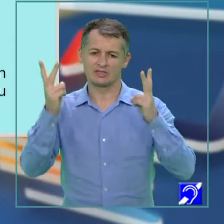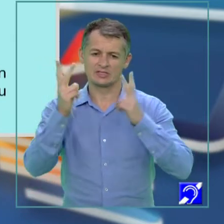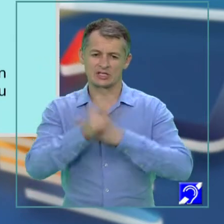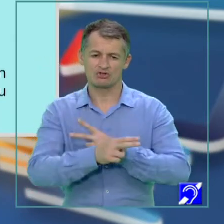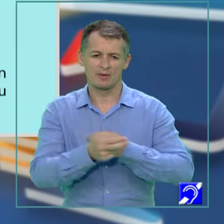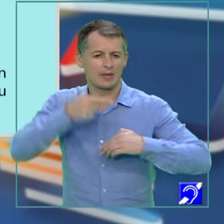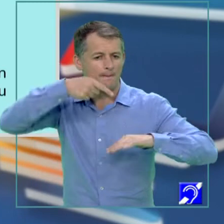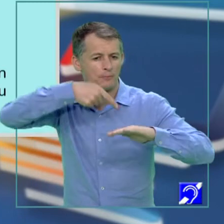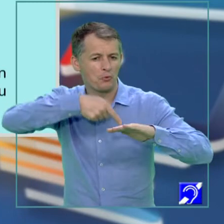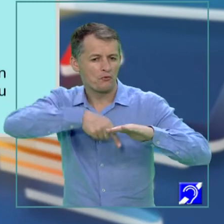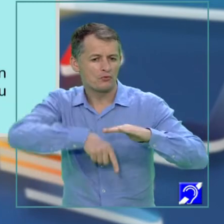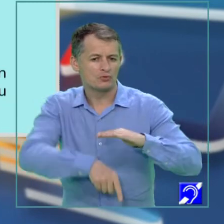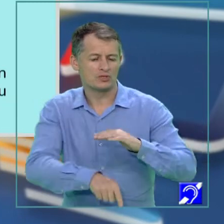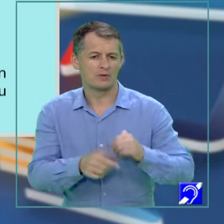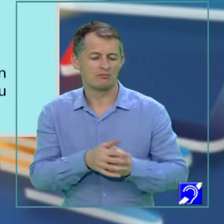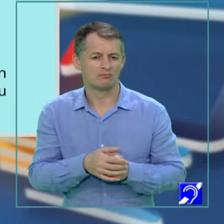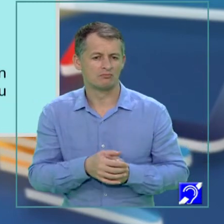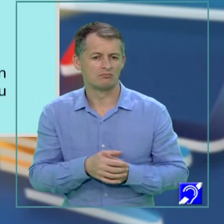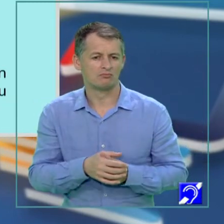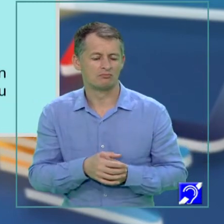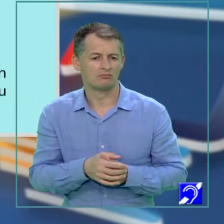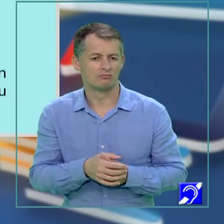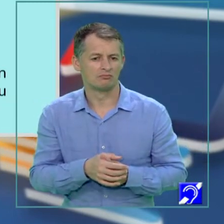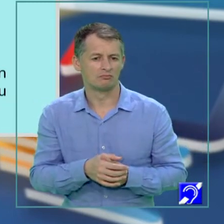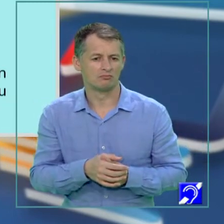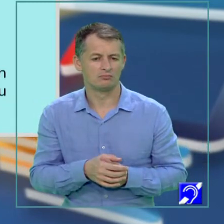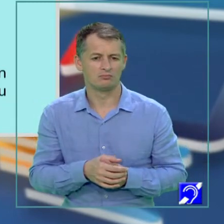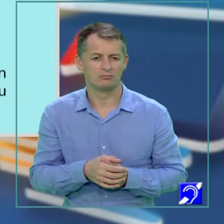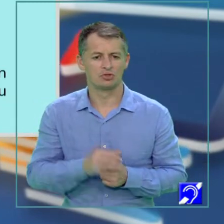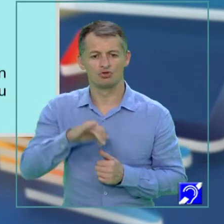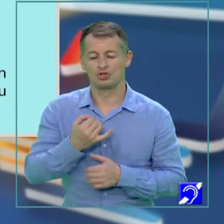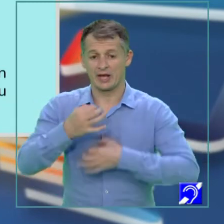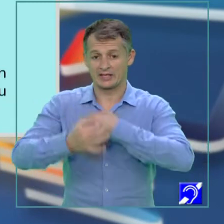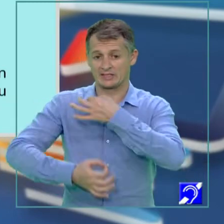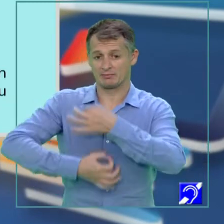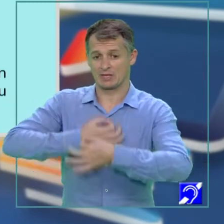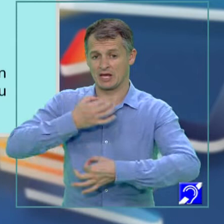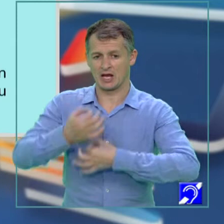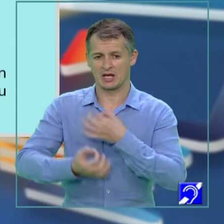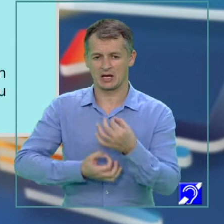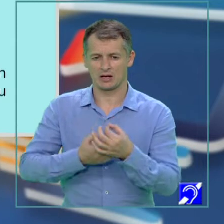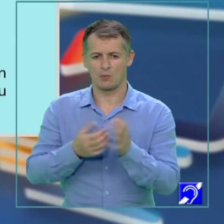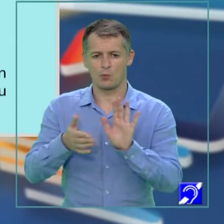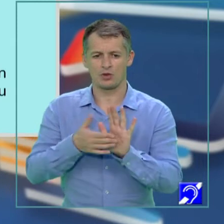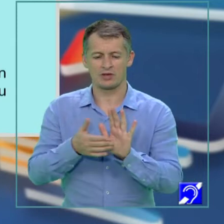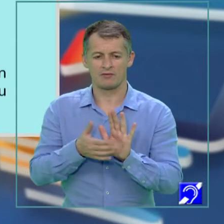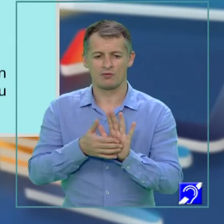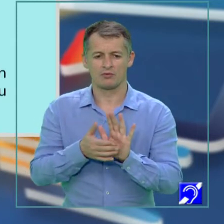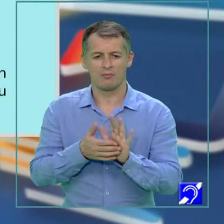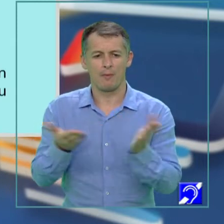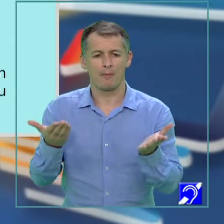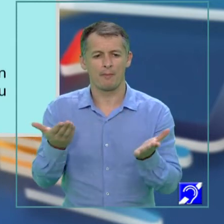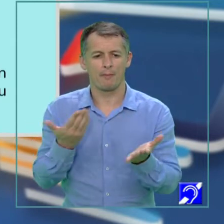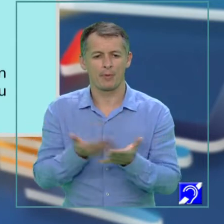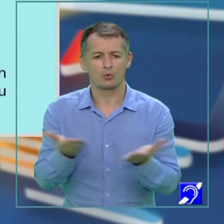profunzime a textului și explicarea motivului pentru